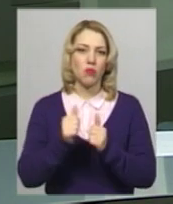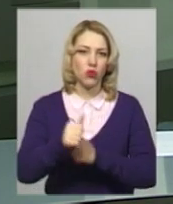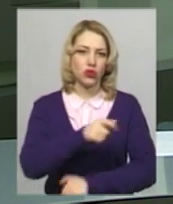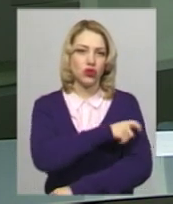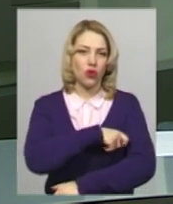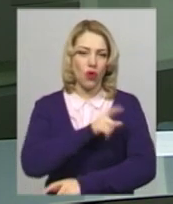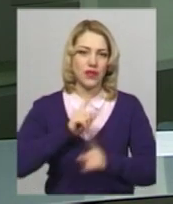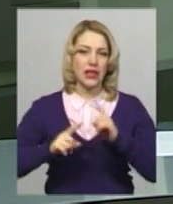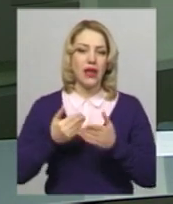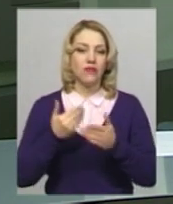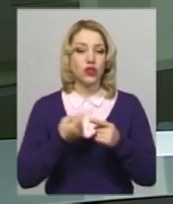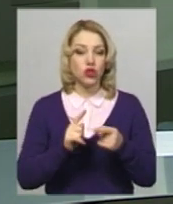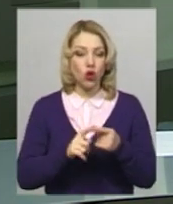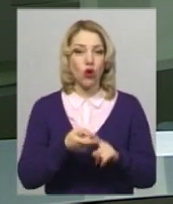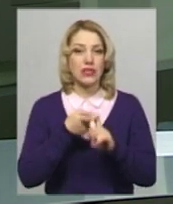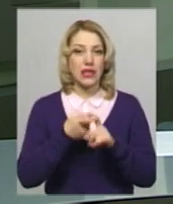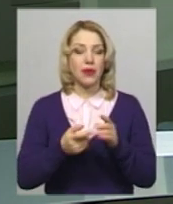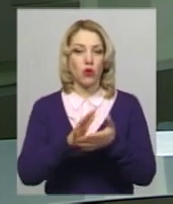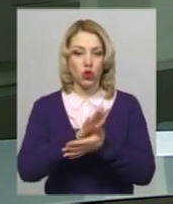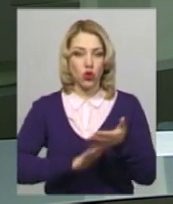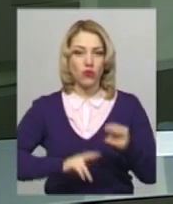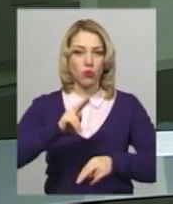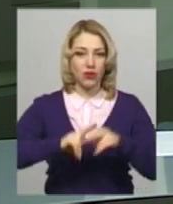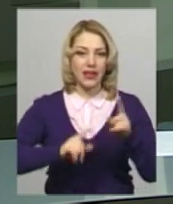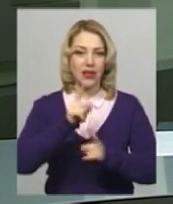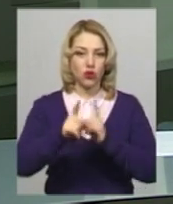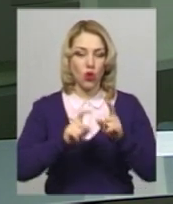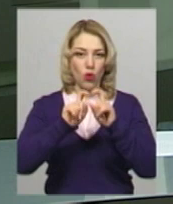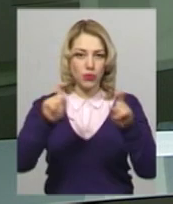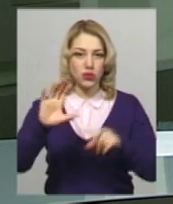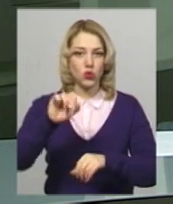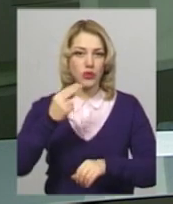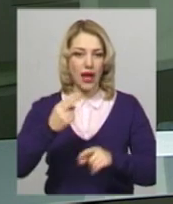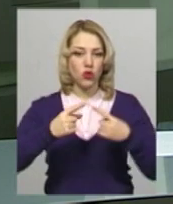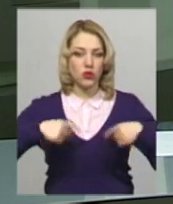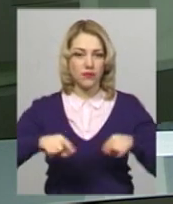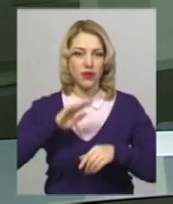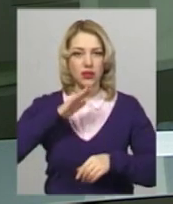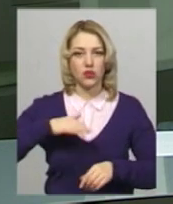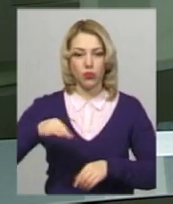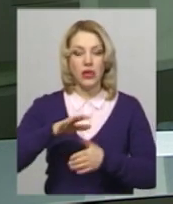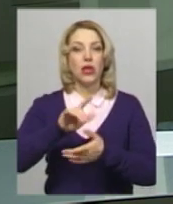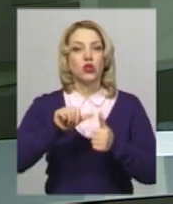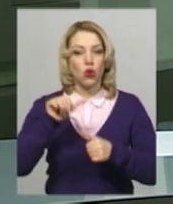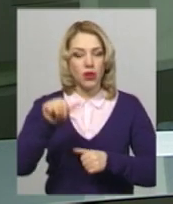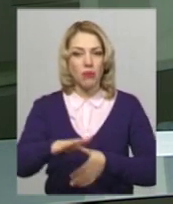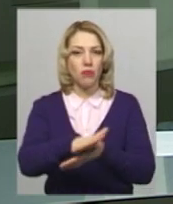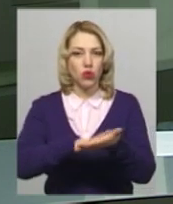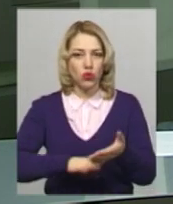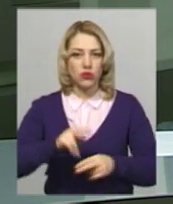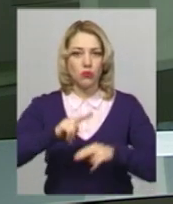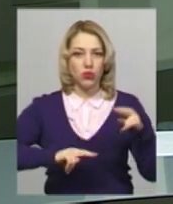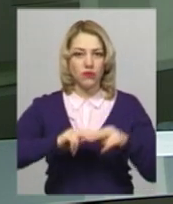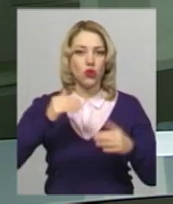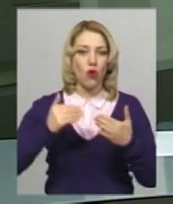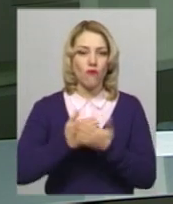Від цього залежить продовження будівництва та реконструкції об'єктів соціальної сфери області. Зокрема, продовження будівництва